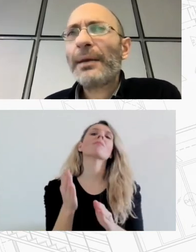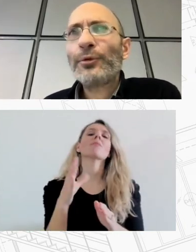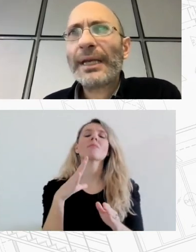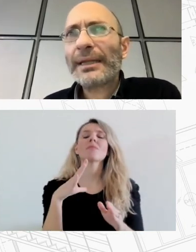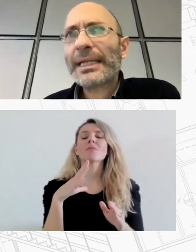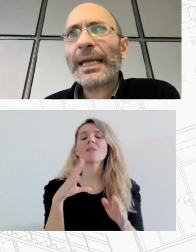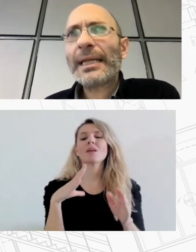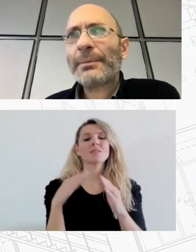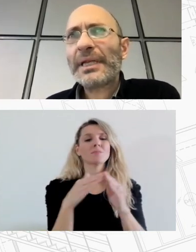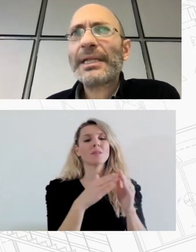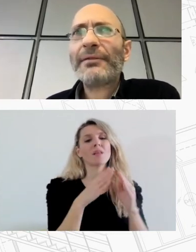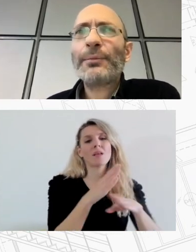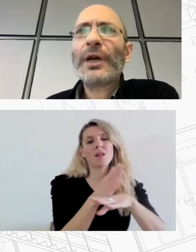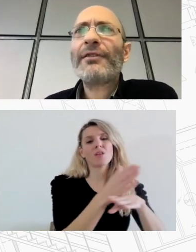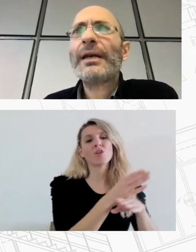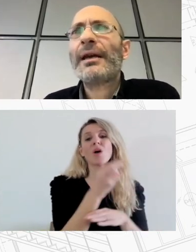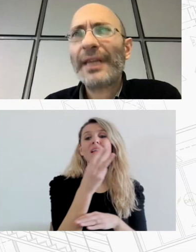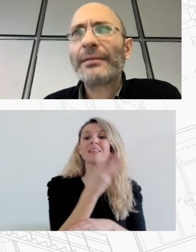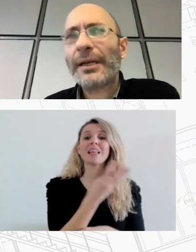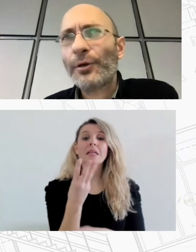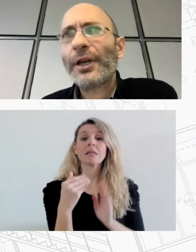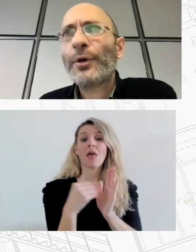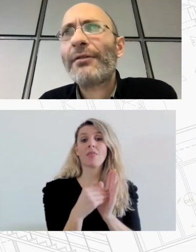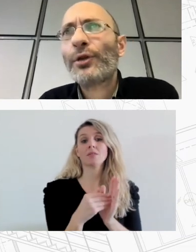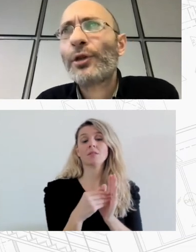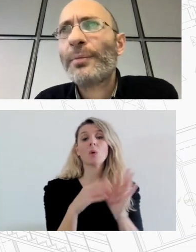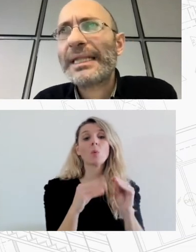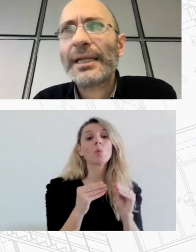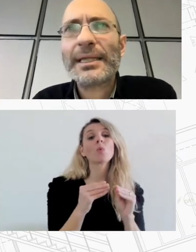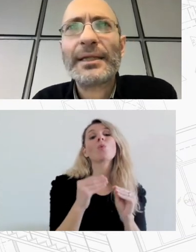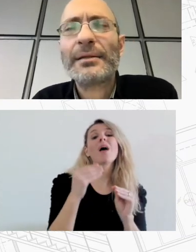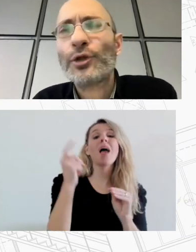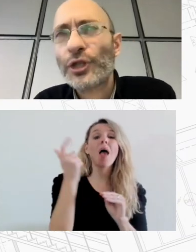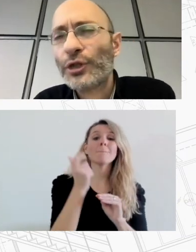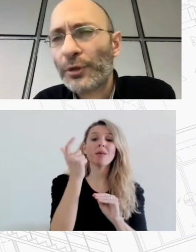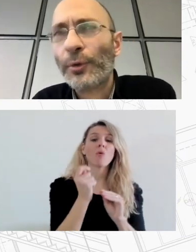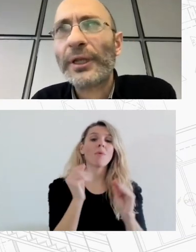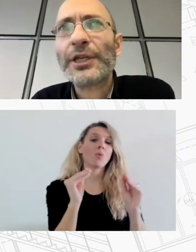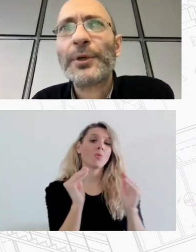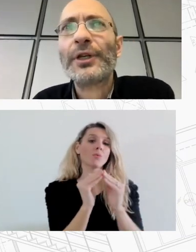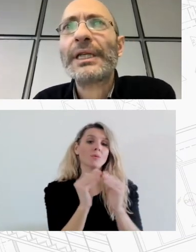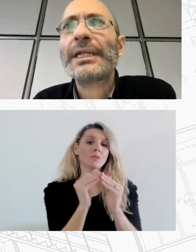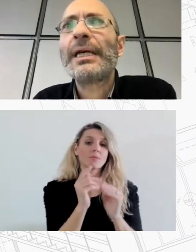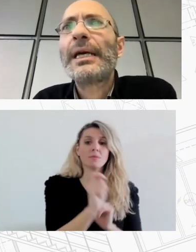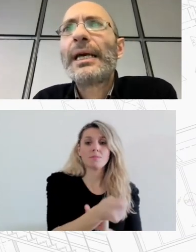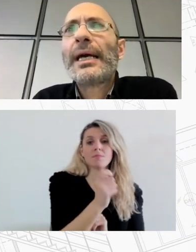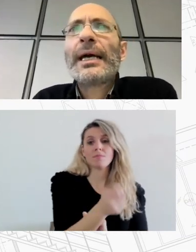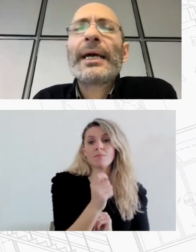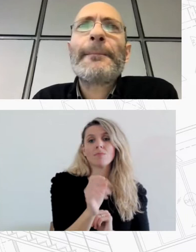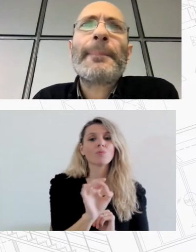περίπου 33.000 επίσης αυτοί που λάβαναν αυτά τα νοικοκυριά που λάβαναν το επίδομα στέγα στο σύλλο της Μητροπολιτικής περιοχής